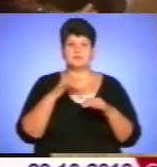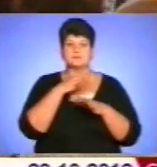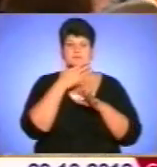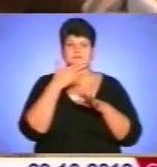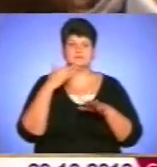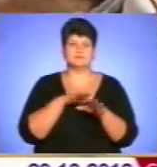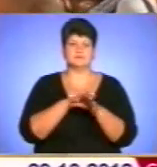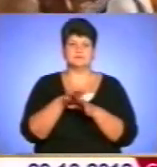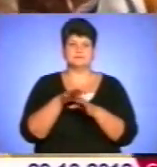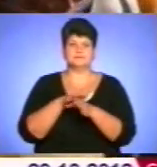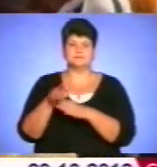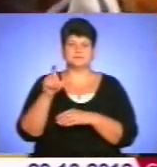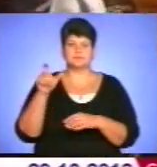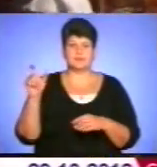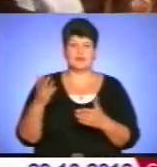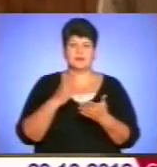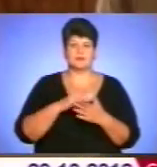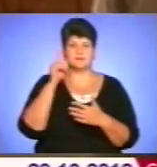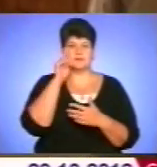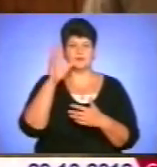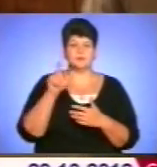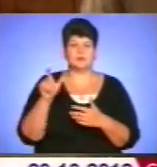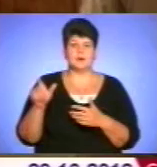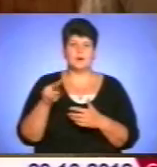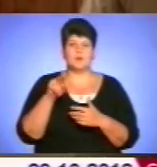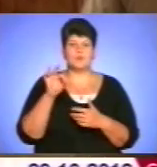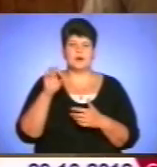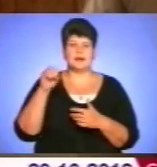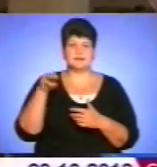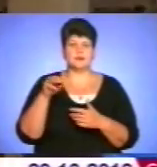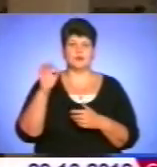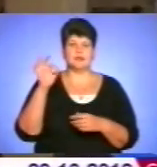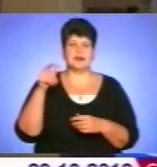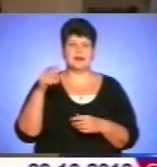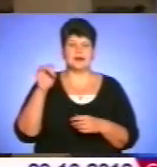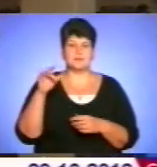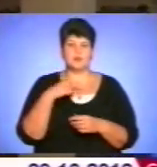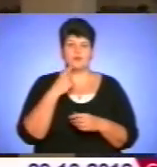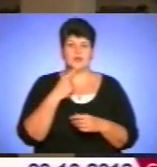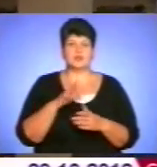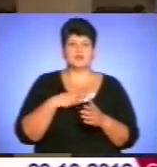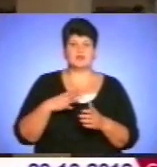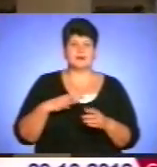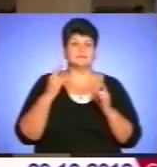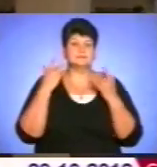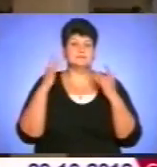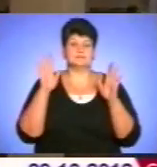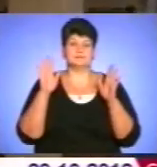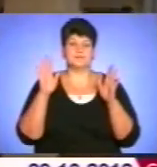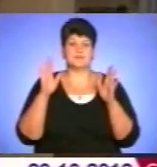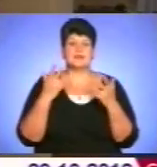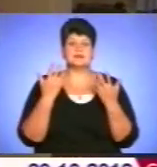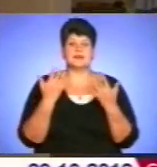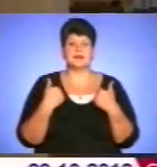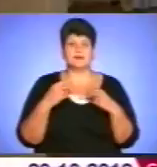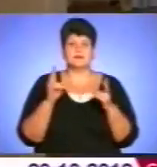присутніх можна помітити чимало відомих людей. Поет Олег Герман каже, очікує несподіванки. Знаєте, скільки я зустрічаюся